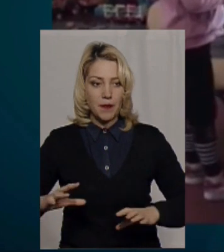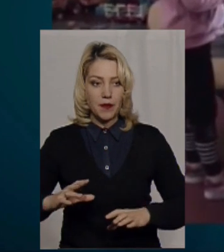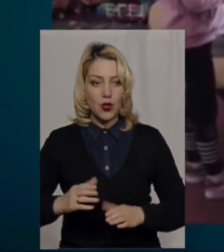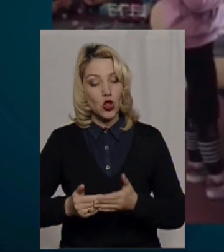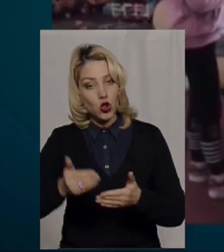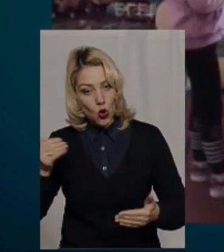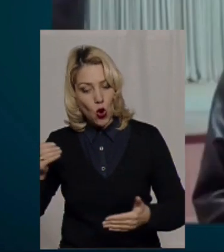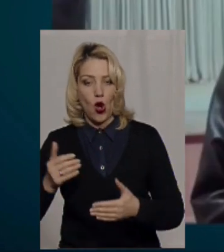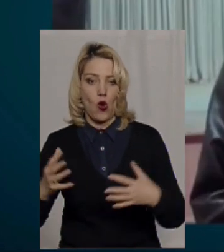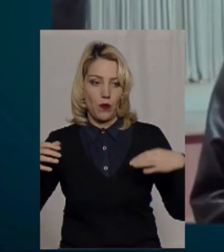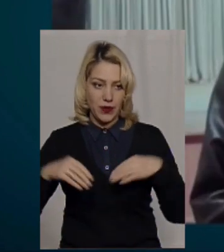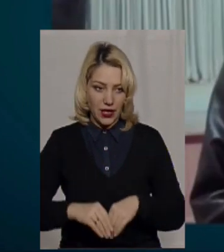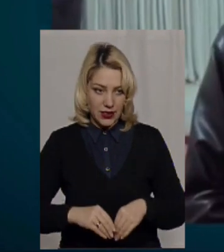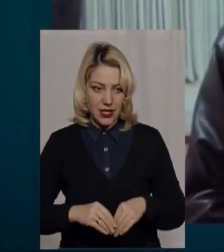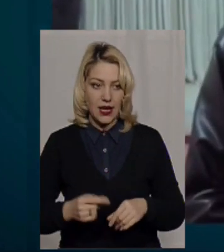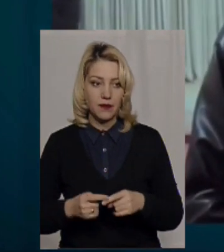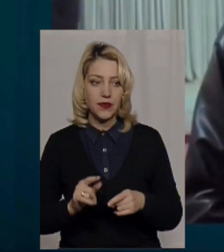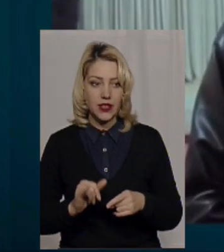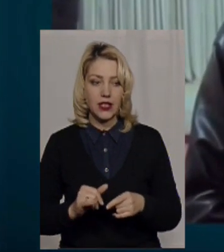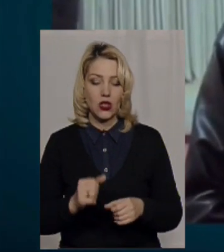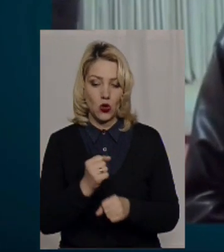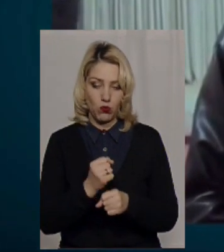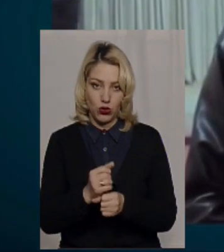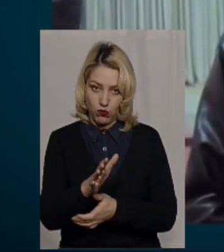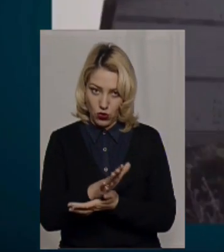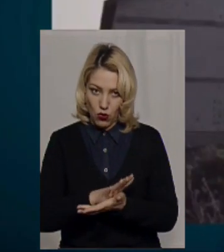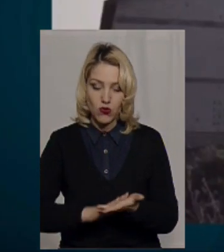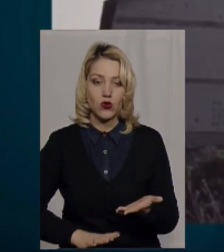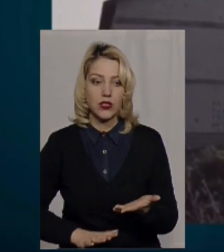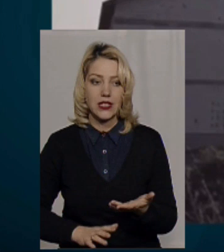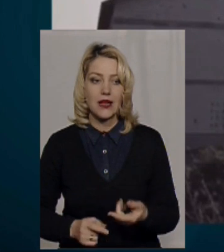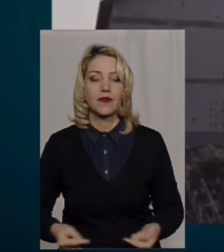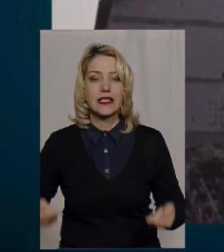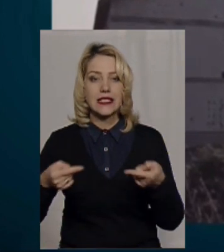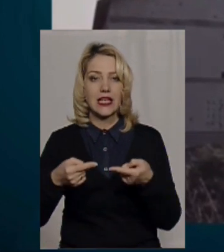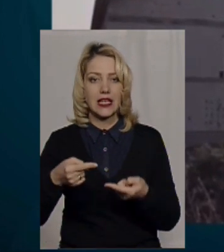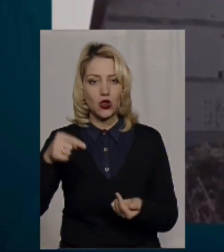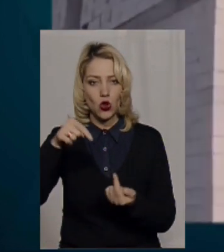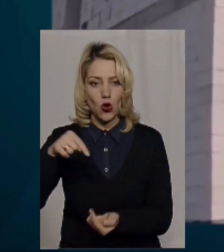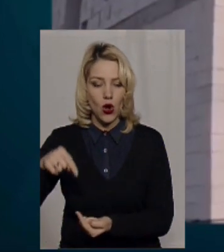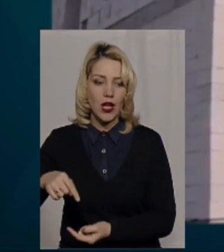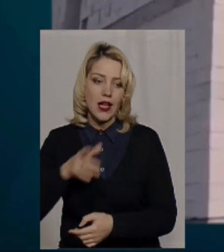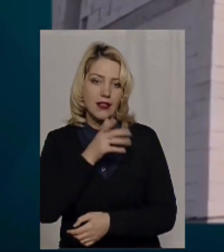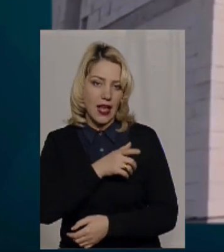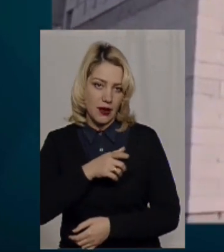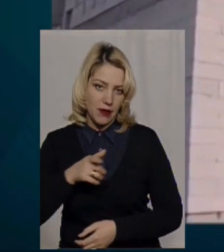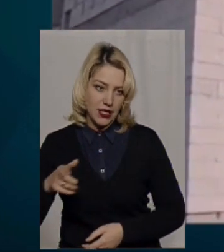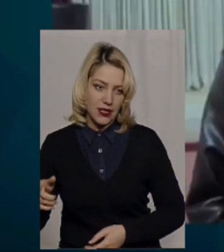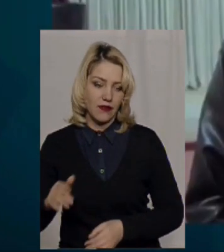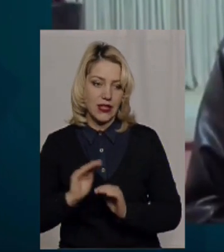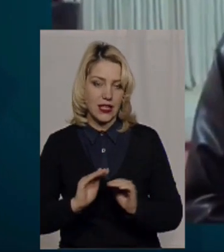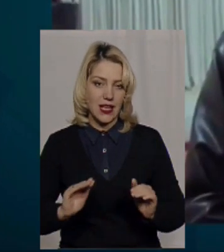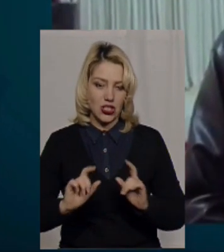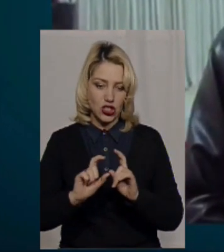об'єднання, а в даному випадку роботи продовжуються, і згідно термінів дитячий